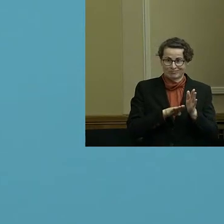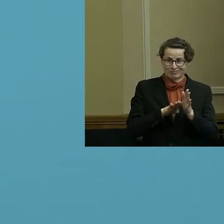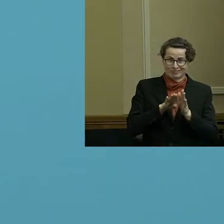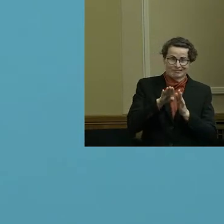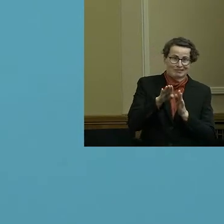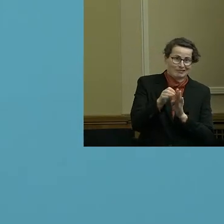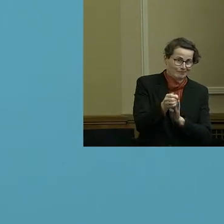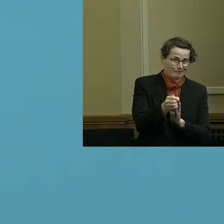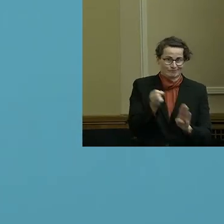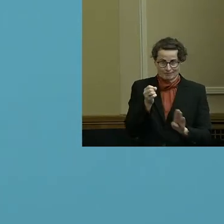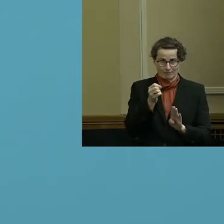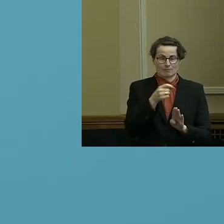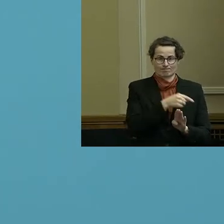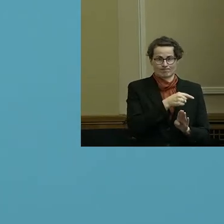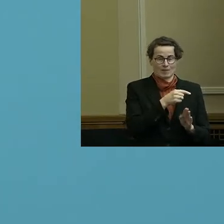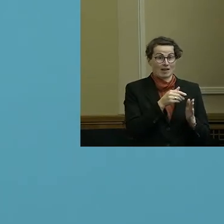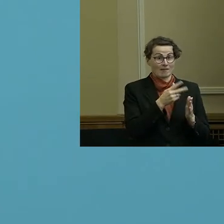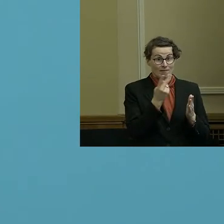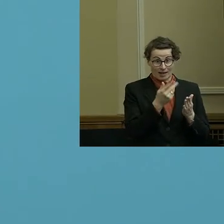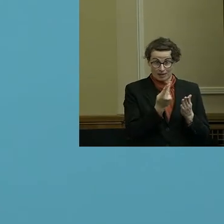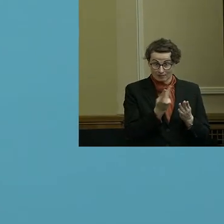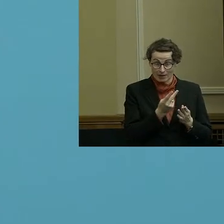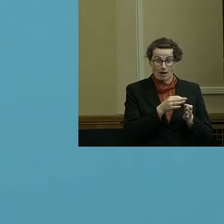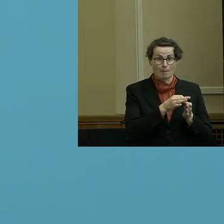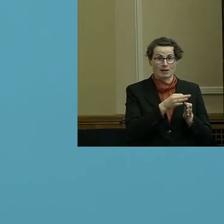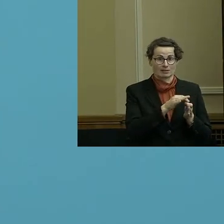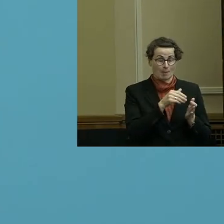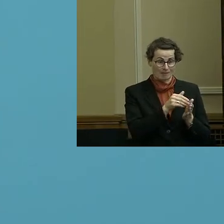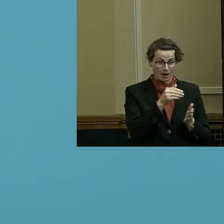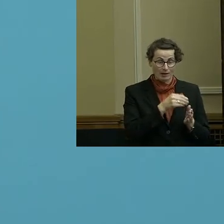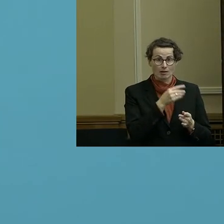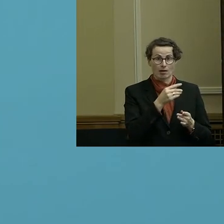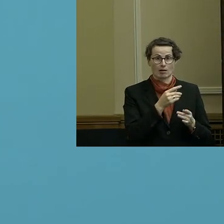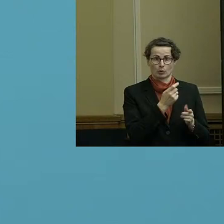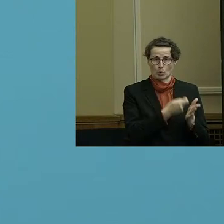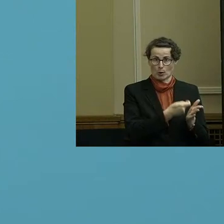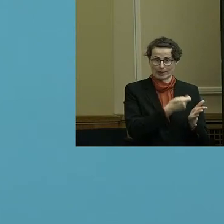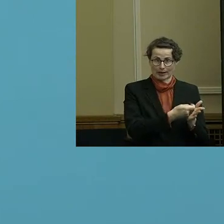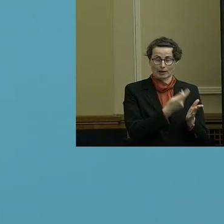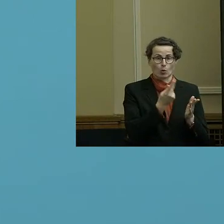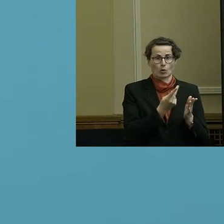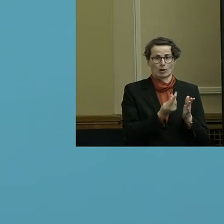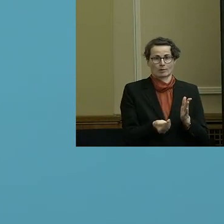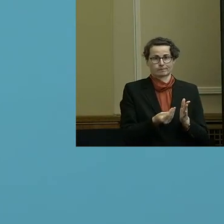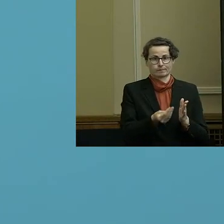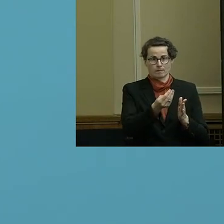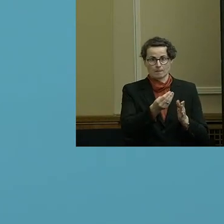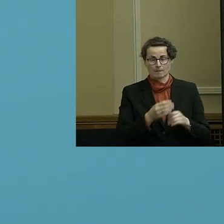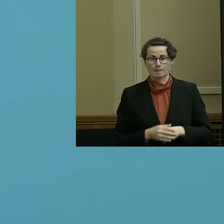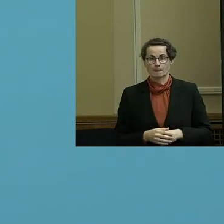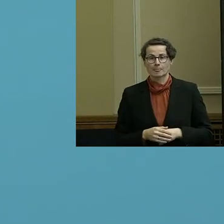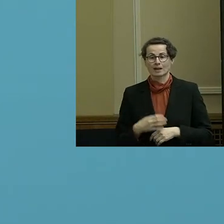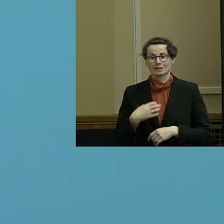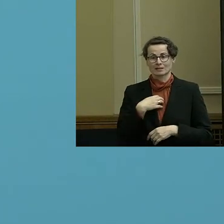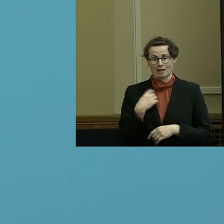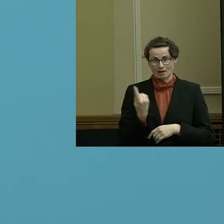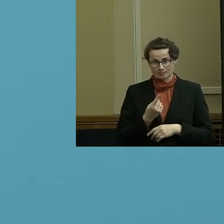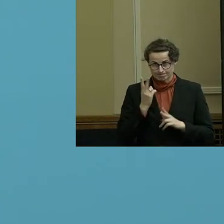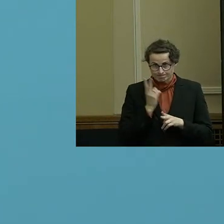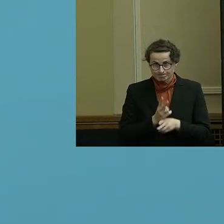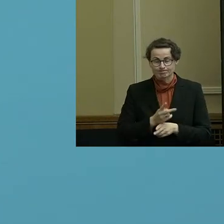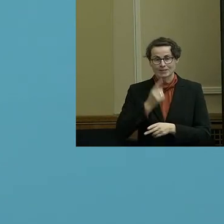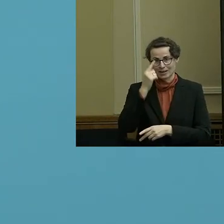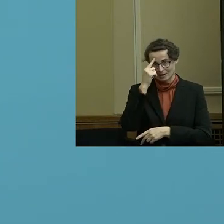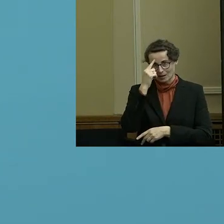weiterzuentwickeln. Ein Thema ist, der Senat ist nach wie vor der Auffassung, dass das Thema einer Sperrstunde